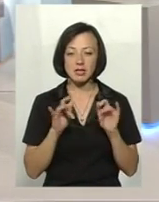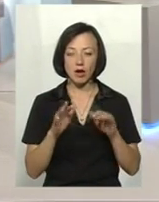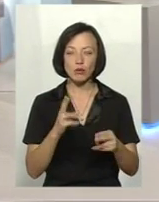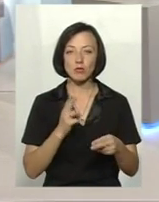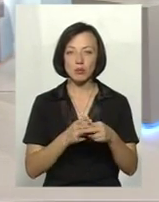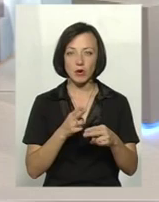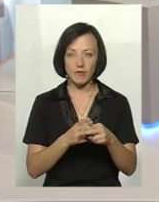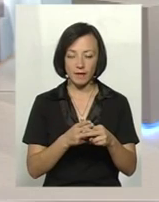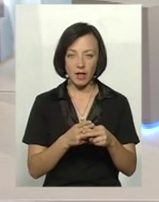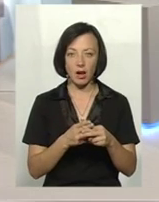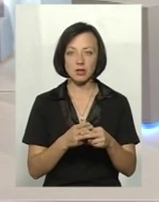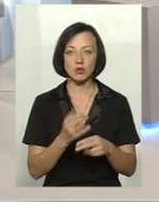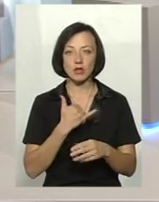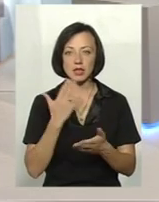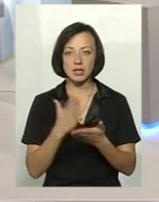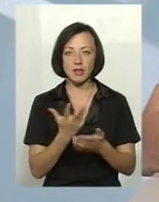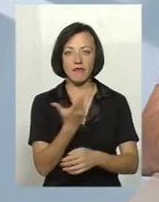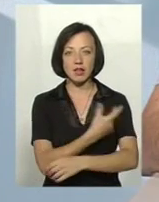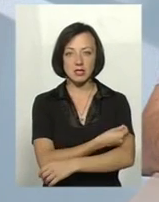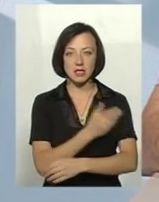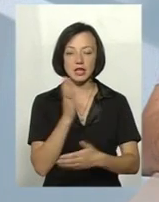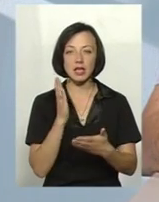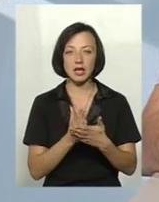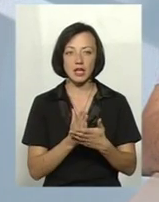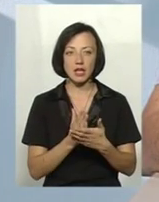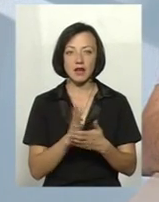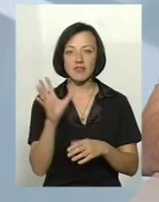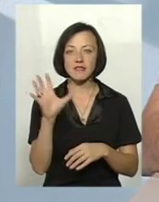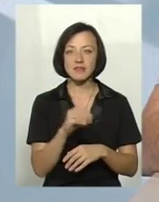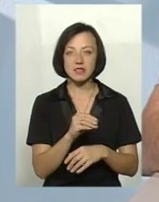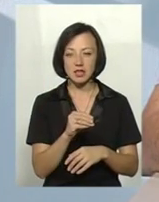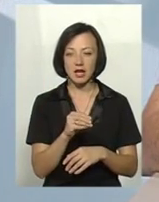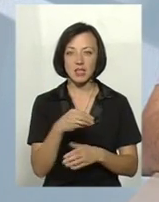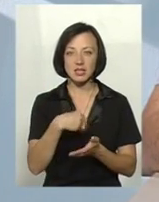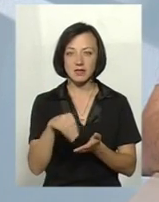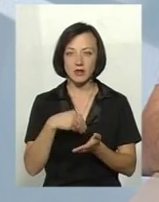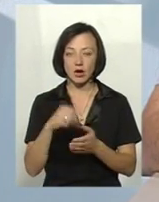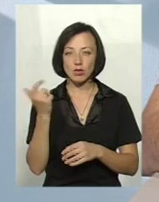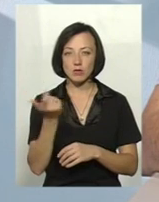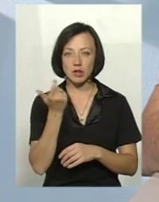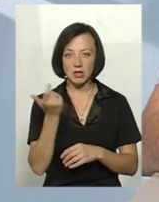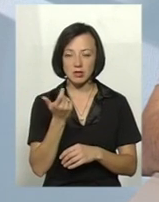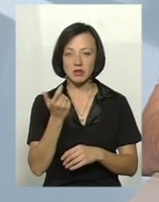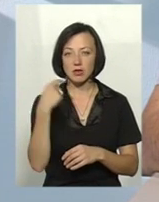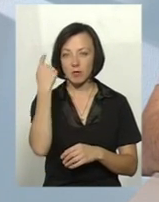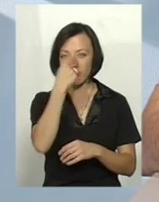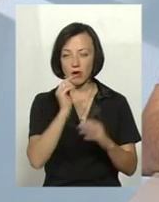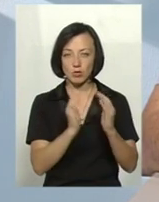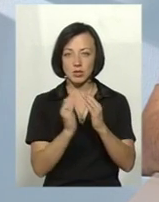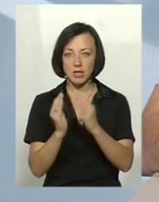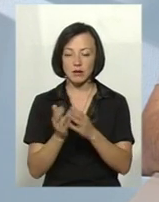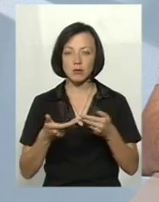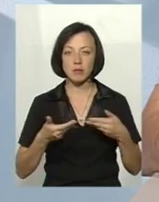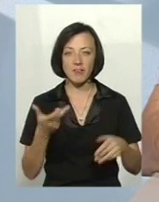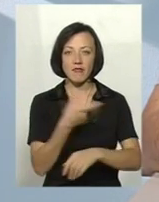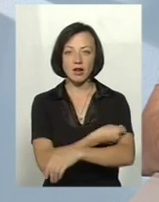заходи профілактики, в нас є вакцина, і все поголіве, яке утримується в свиногосподарствах, в приватному секторі, ми